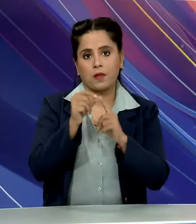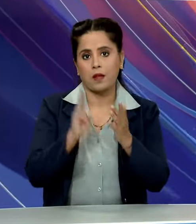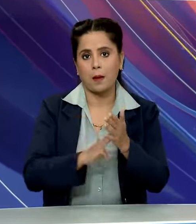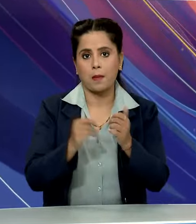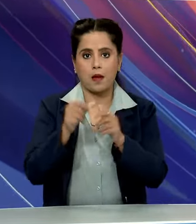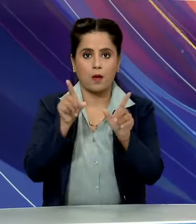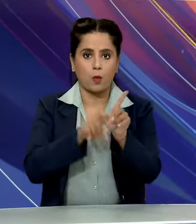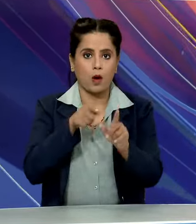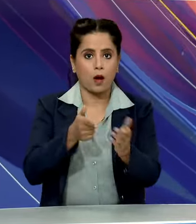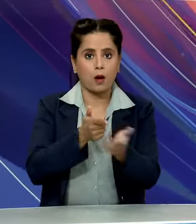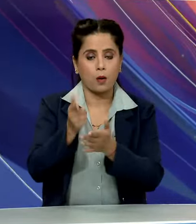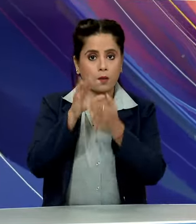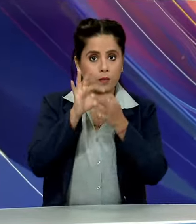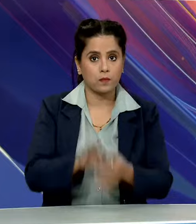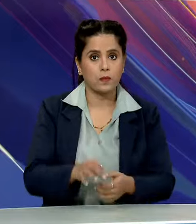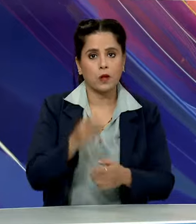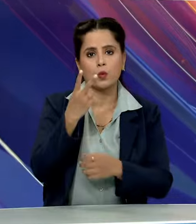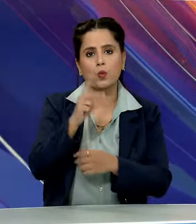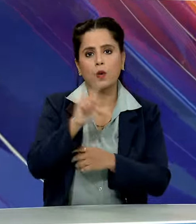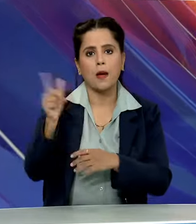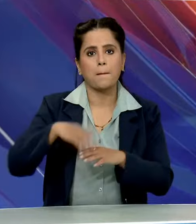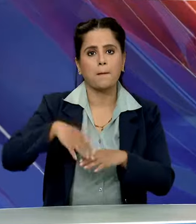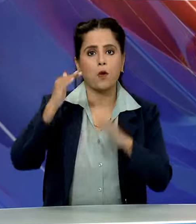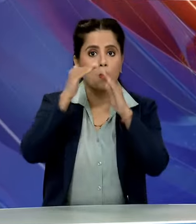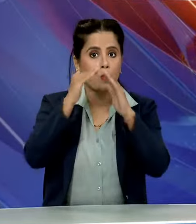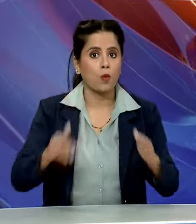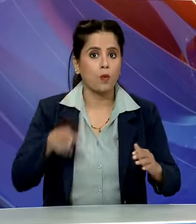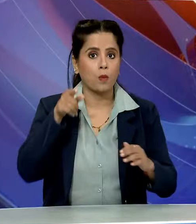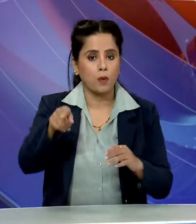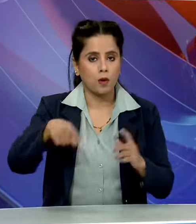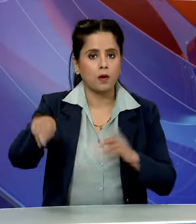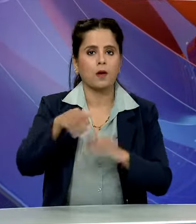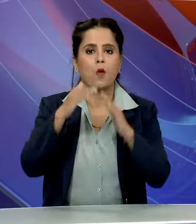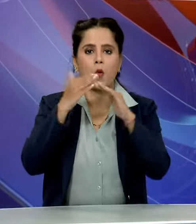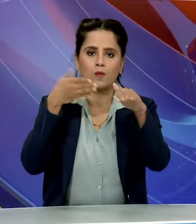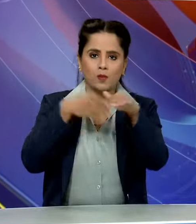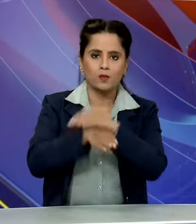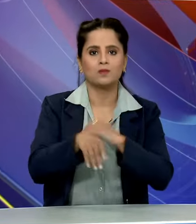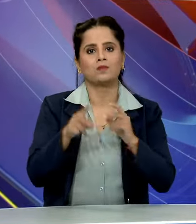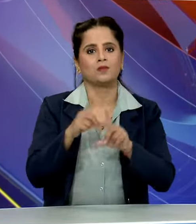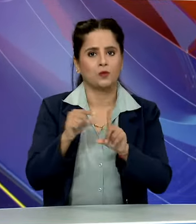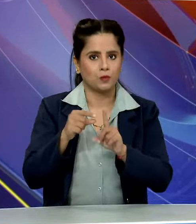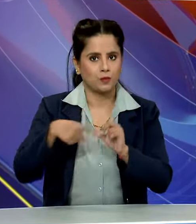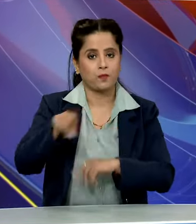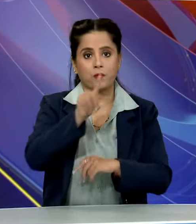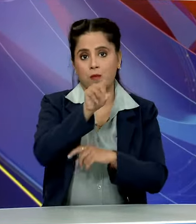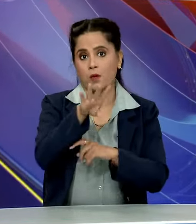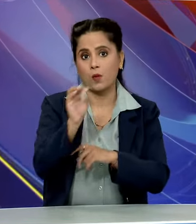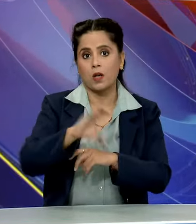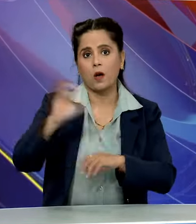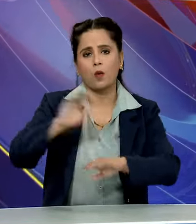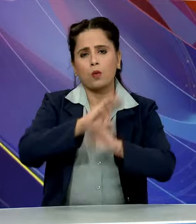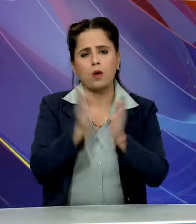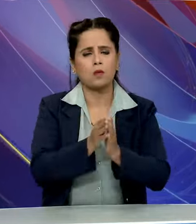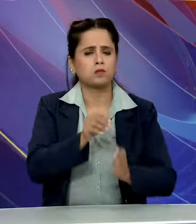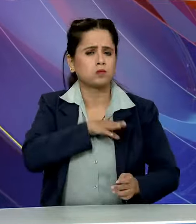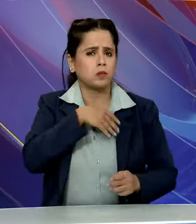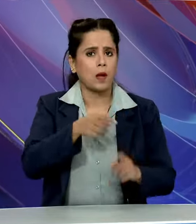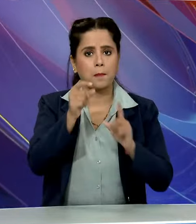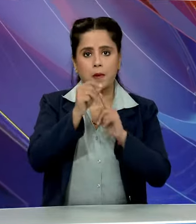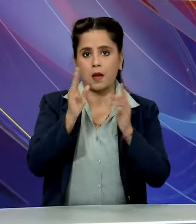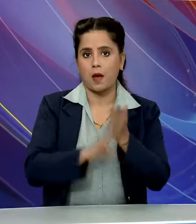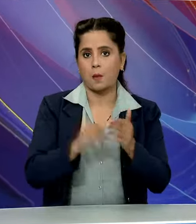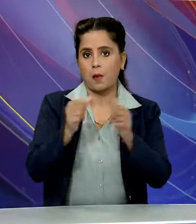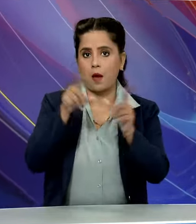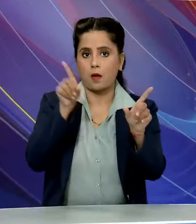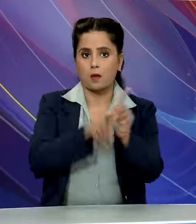एवाई ग्रामेर के तहत बने 2 लाग से ज्यादा घरों का कराया गया ग्रह प्रवेश 140 करोड रुपए की लागत से पीम एवाई